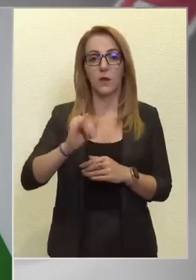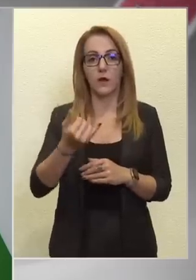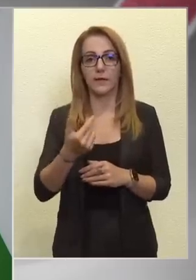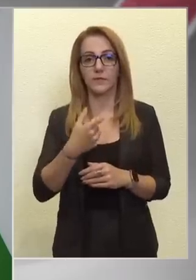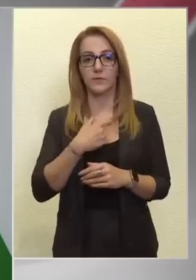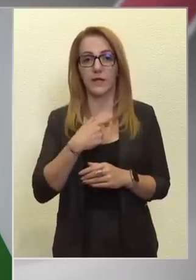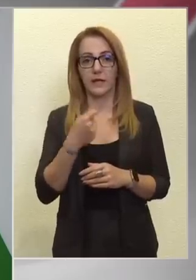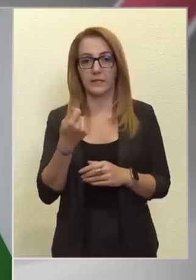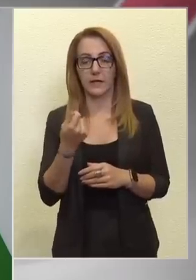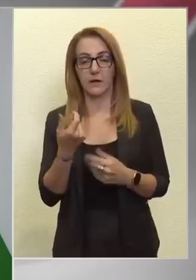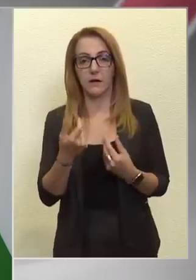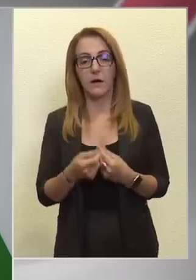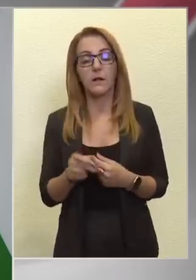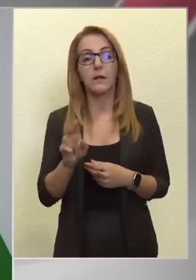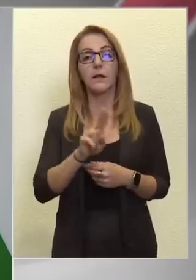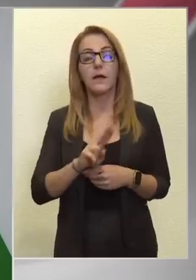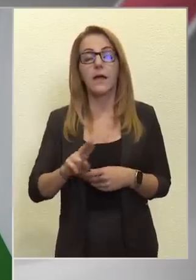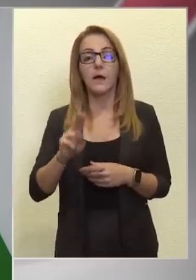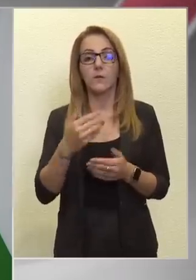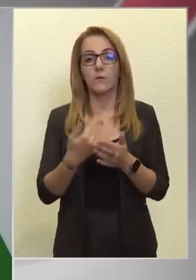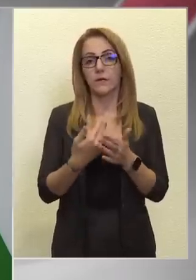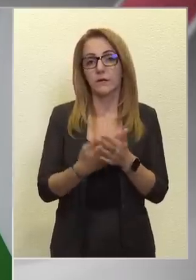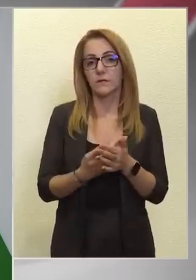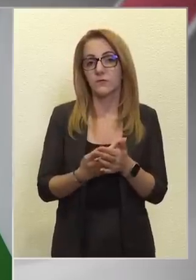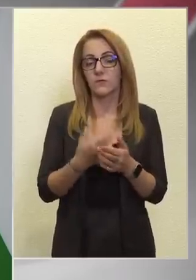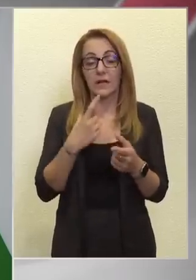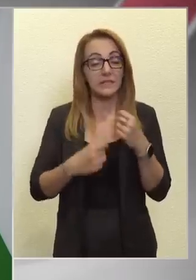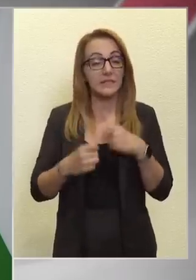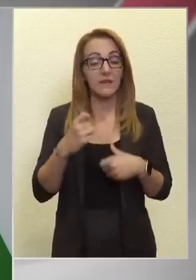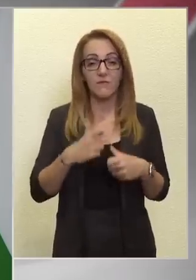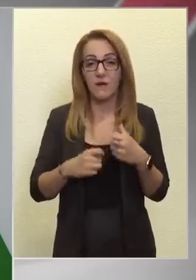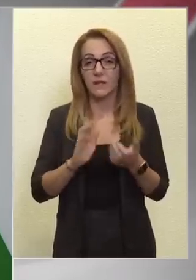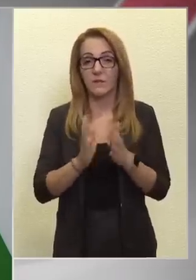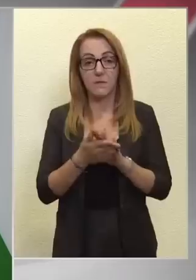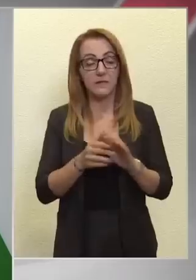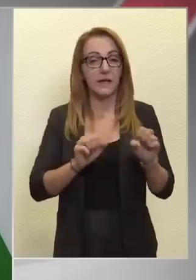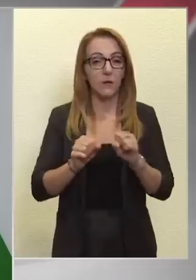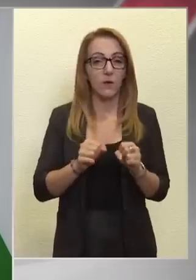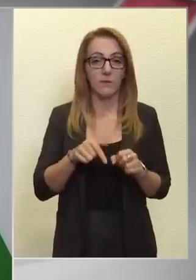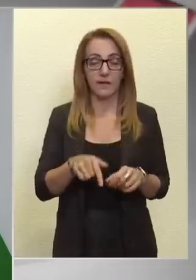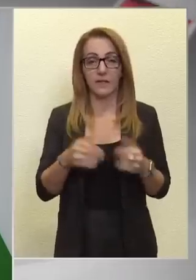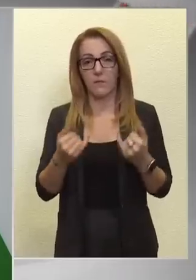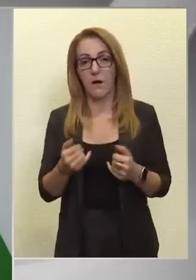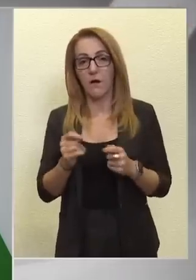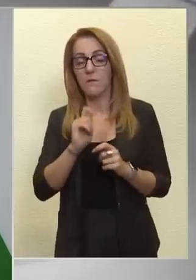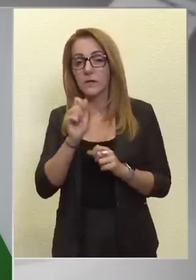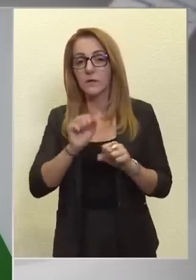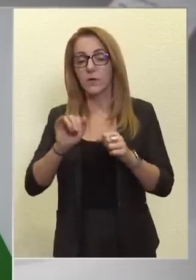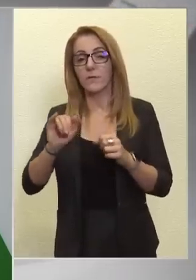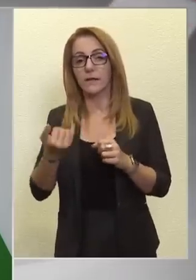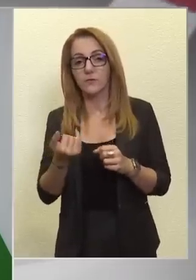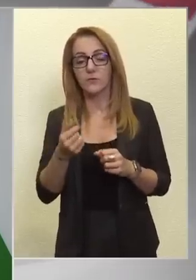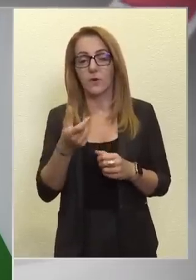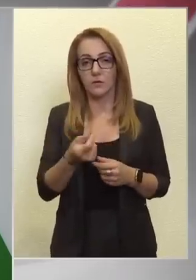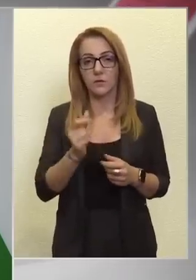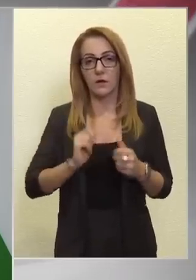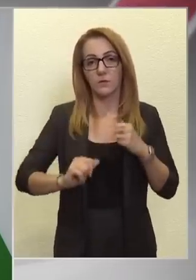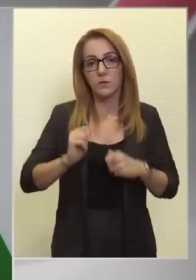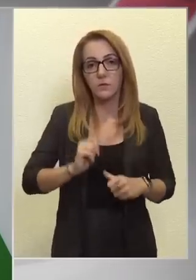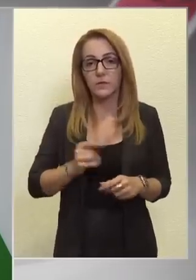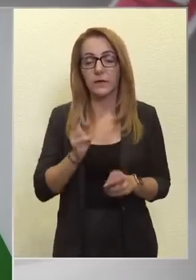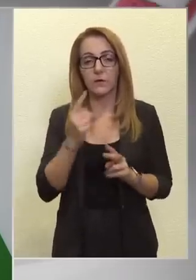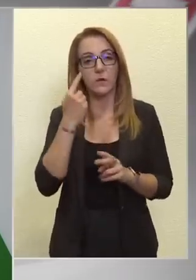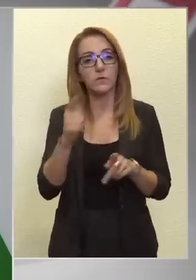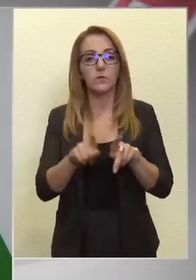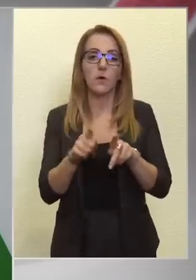gázárakkal, az európai gazdaság pedig szemben, és itt minden egyes kormány, így ma magyar kormány is azzal küzdködik, hogy hogyan tud olyan programokat